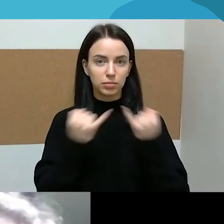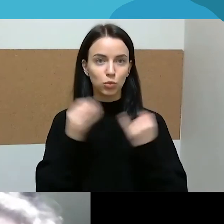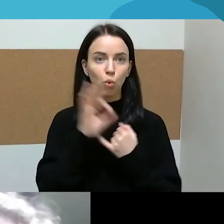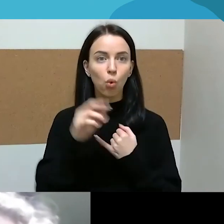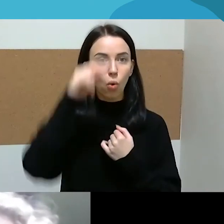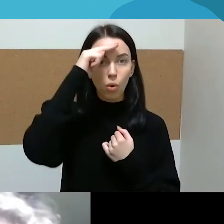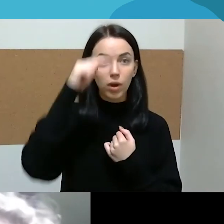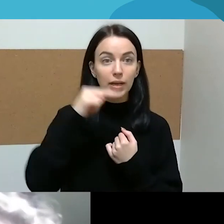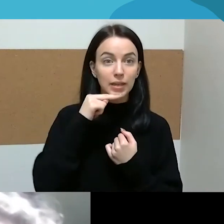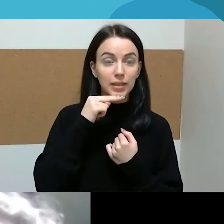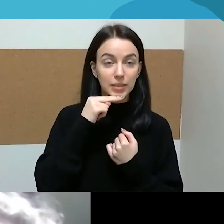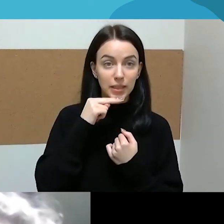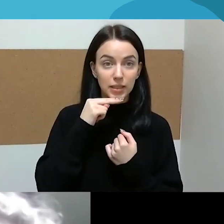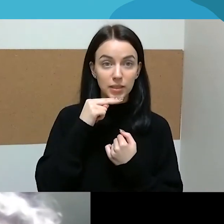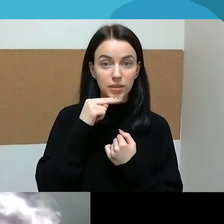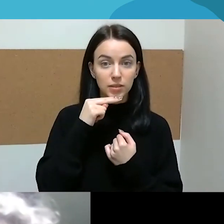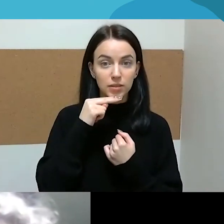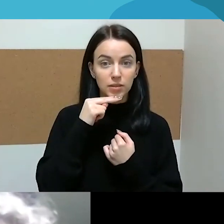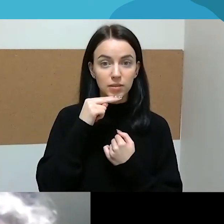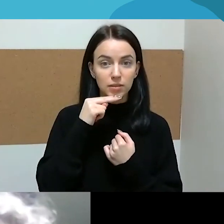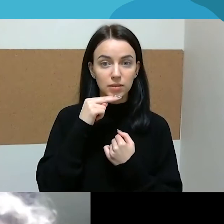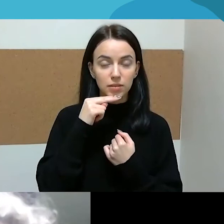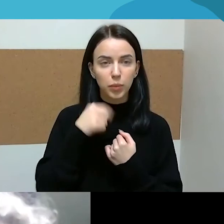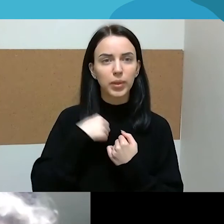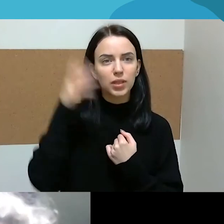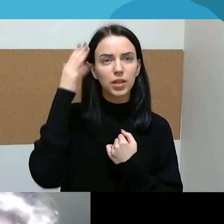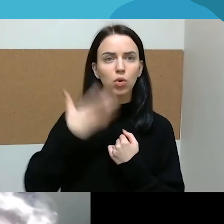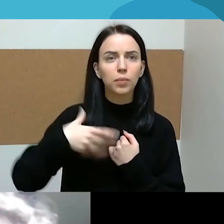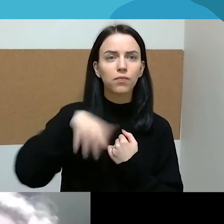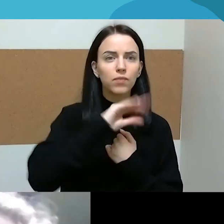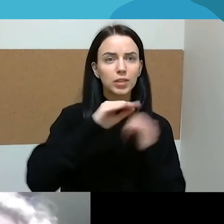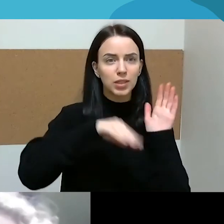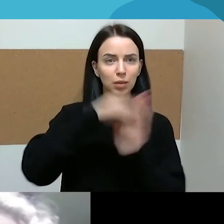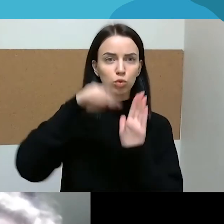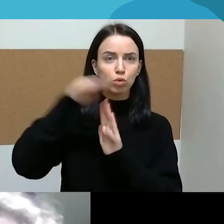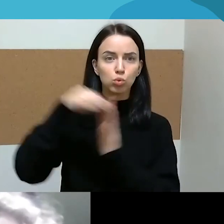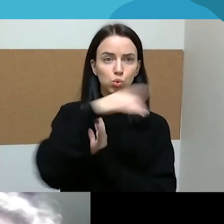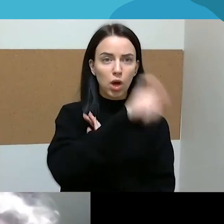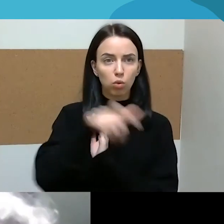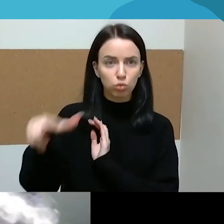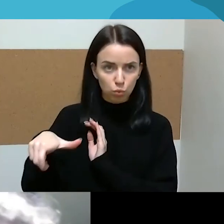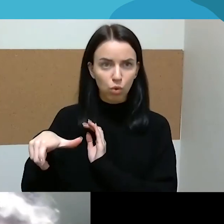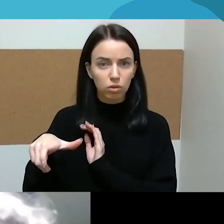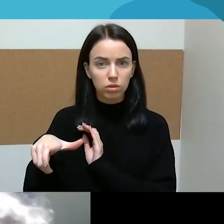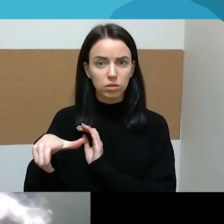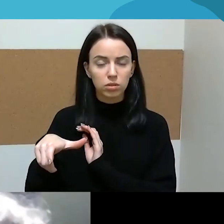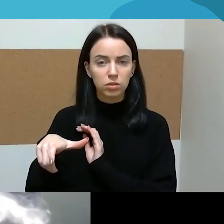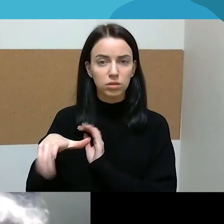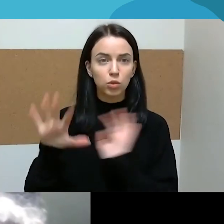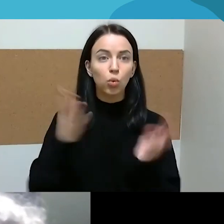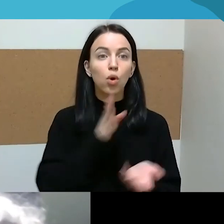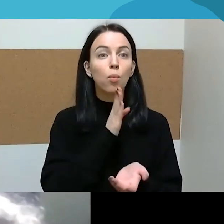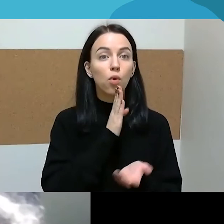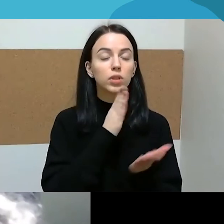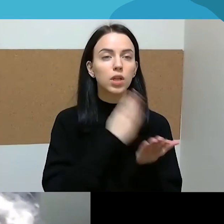aš manau, kad čia bet kurios saugusio žmogaus būtų tas pats visok, kad kai tai vyksta su moteriamis, tai mes ten tiek naturalizuojam, kad mes